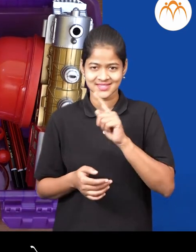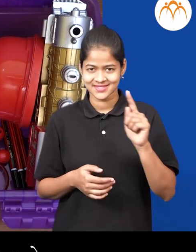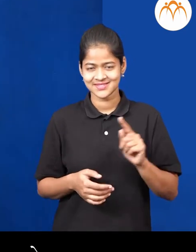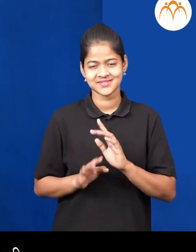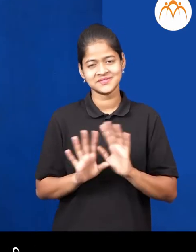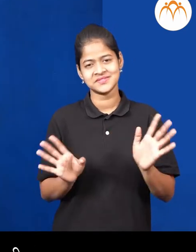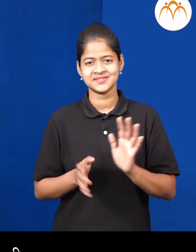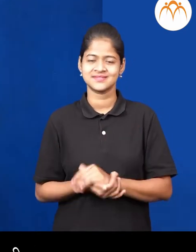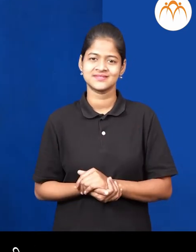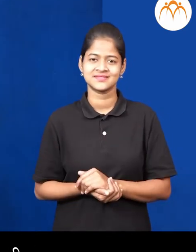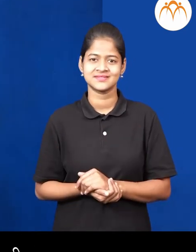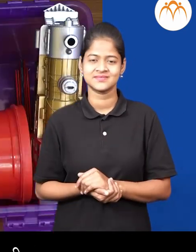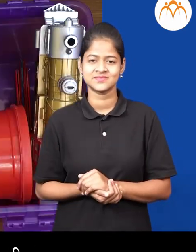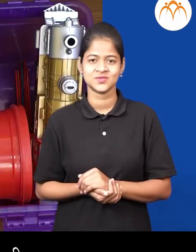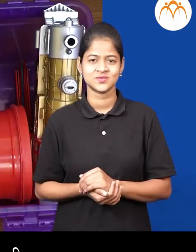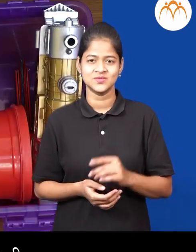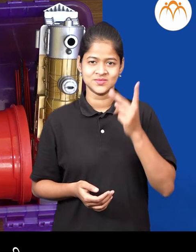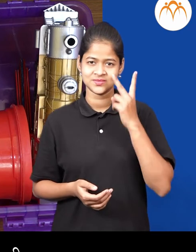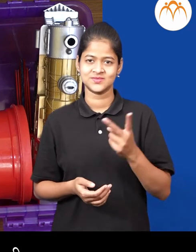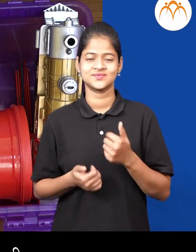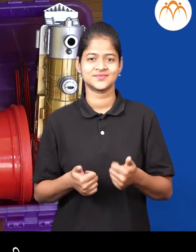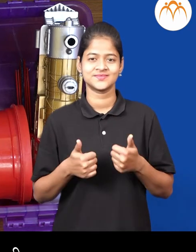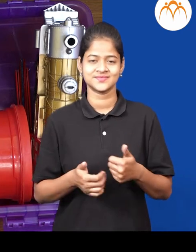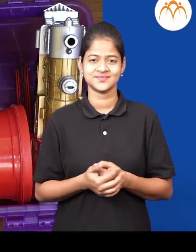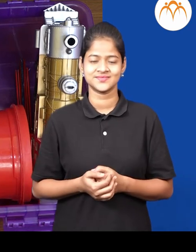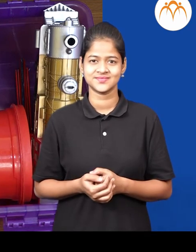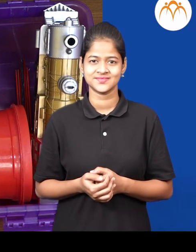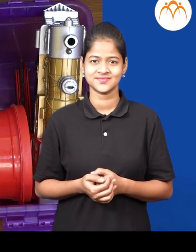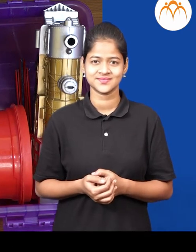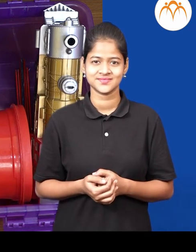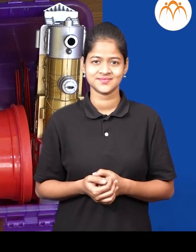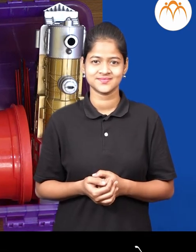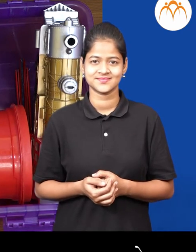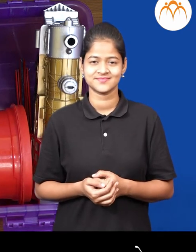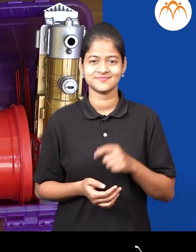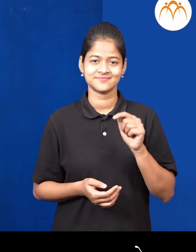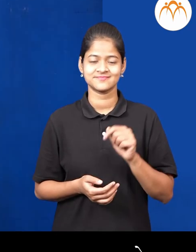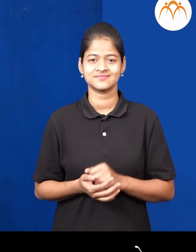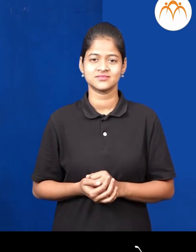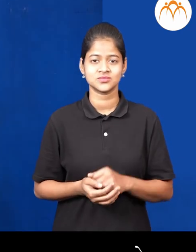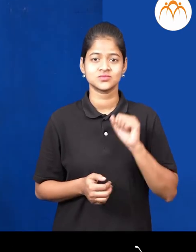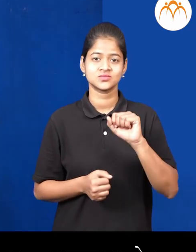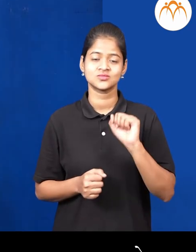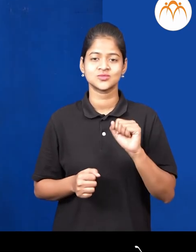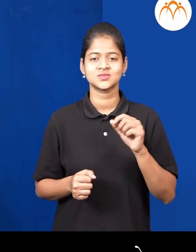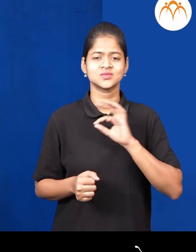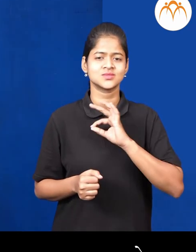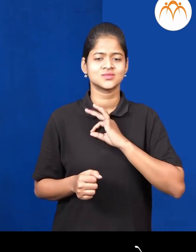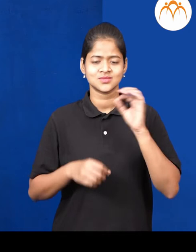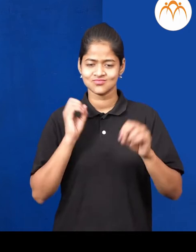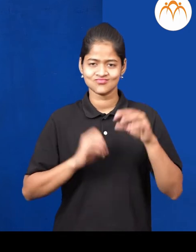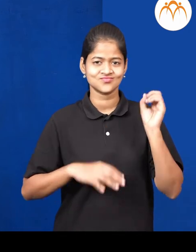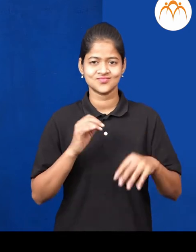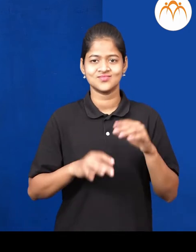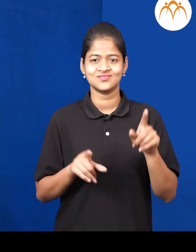बगुदेवर, खरस की? आता बगा, तुमी सगया नी आपापले मना सरक्य वस्तू भरलेद